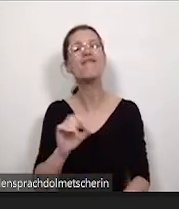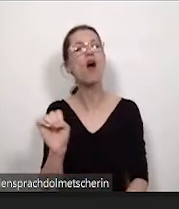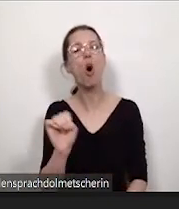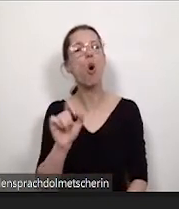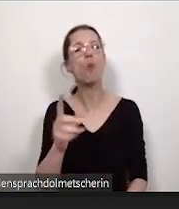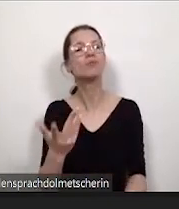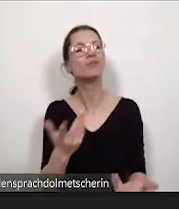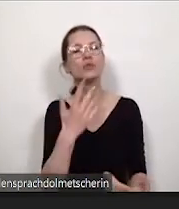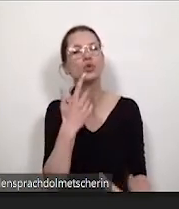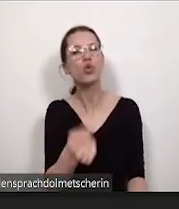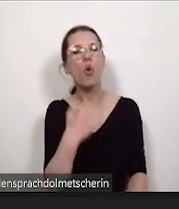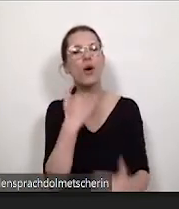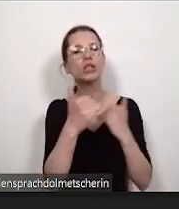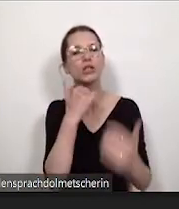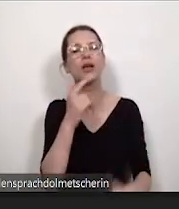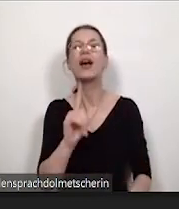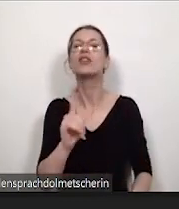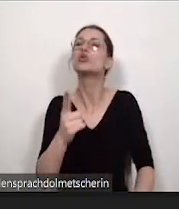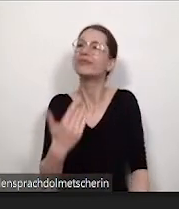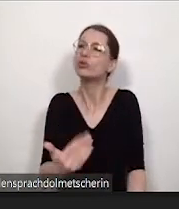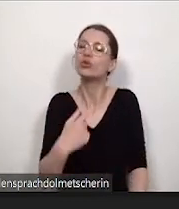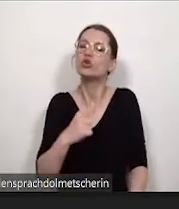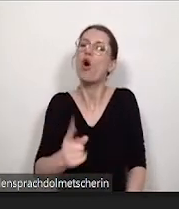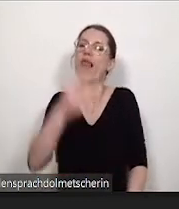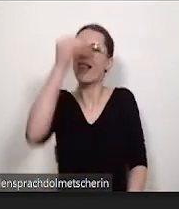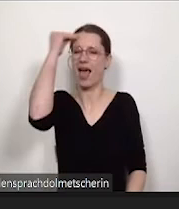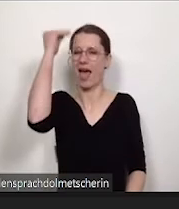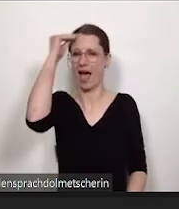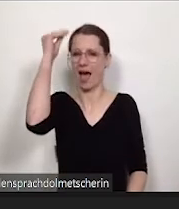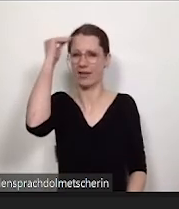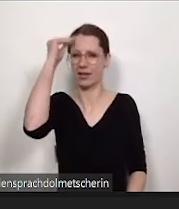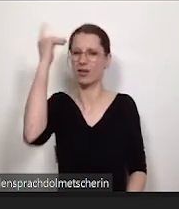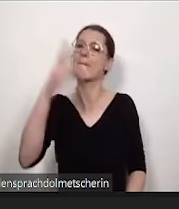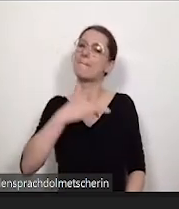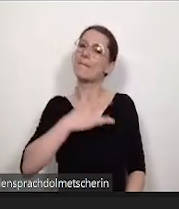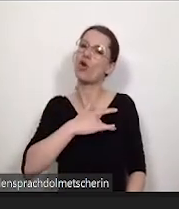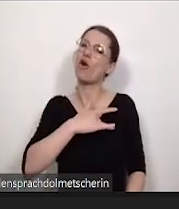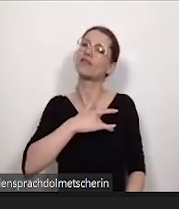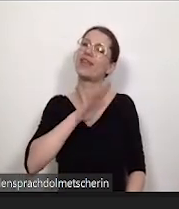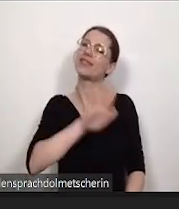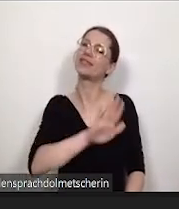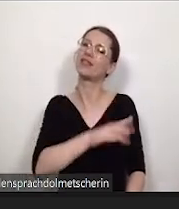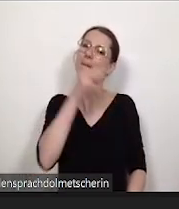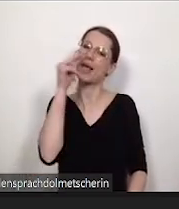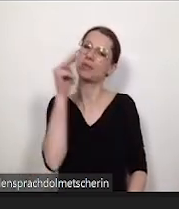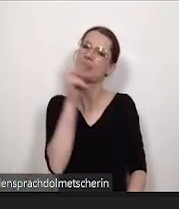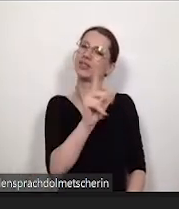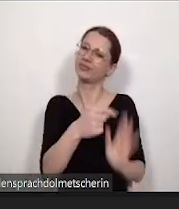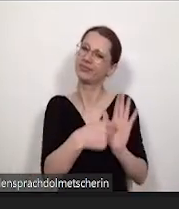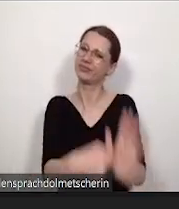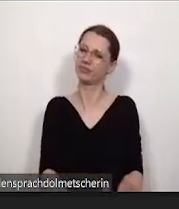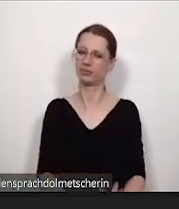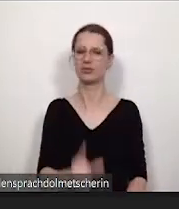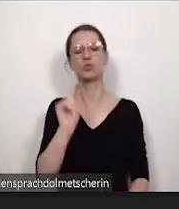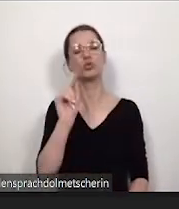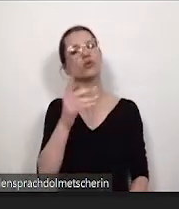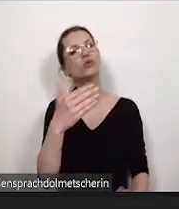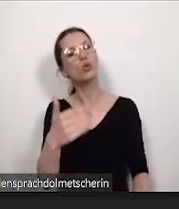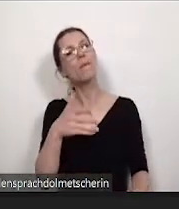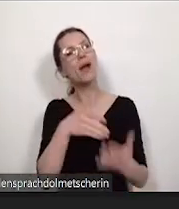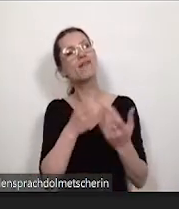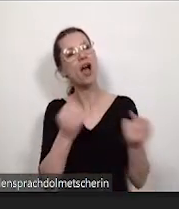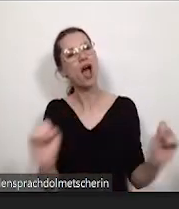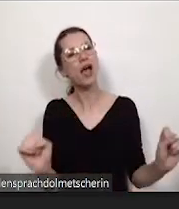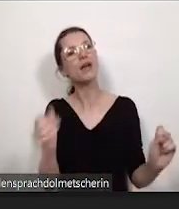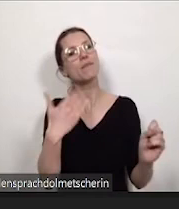auch davon zu lernen, also dass man quasi ins Wollen zur Umsetzung von digitaler Barrierefreiheit kommt. Und wir wollten damit